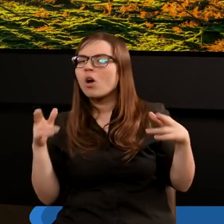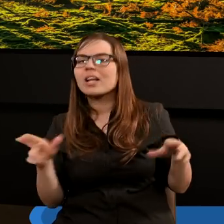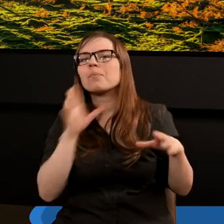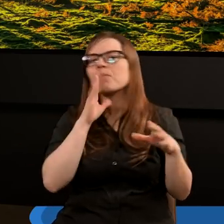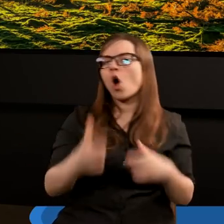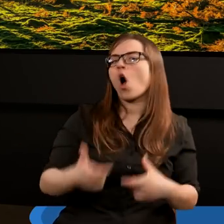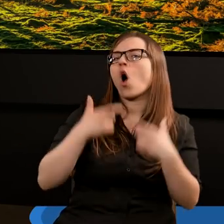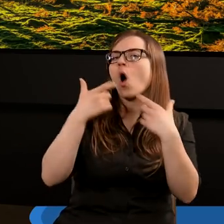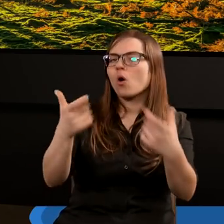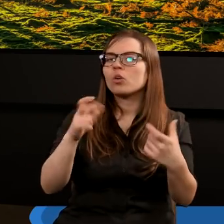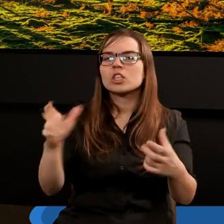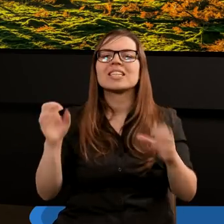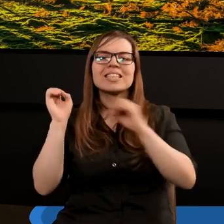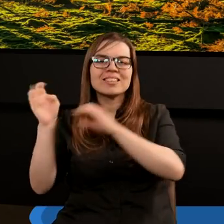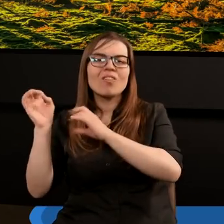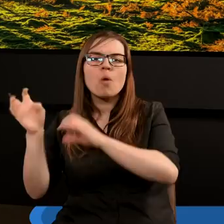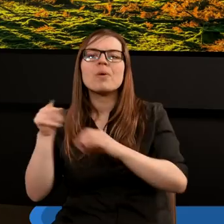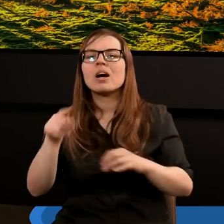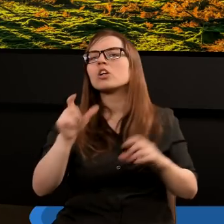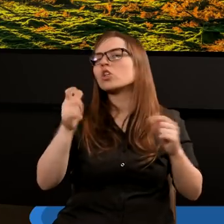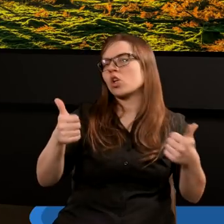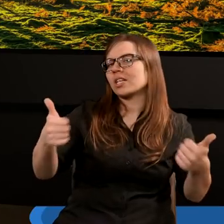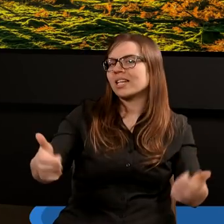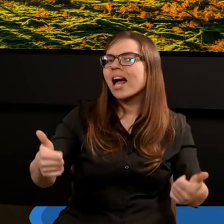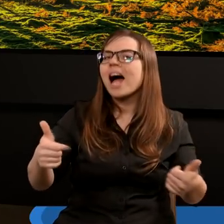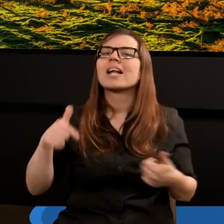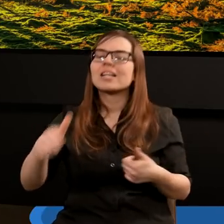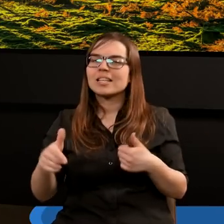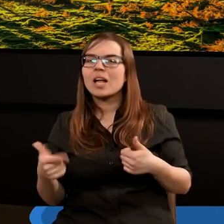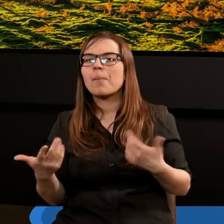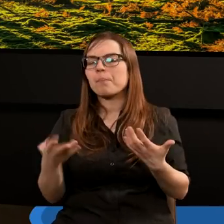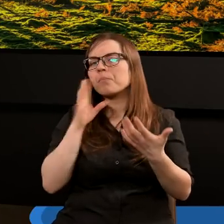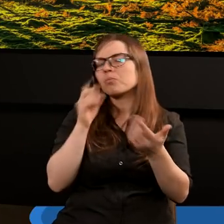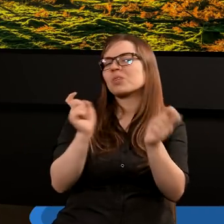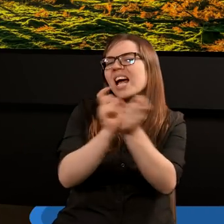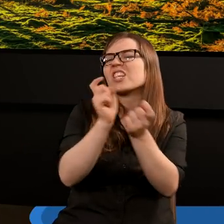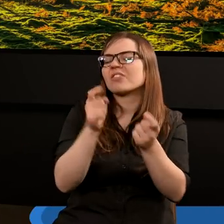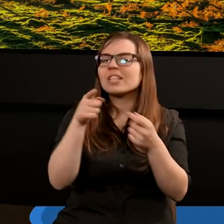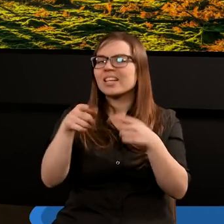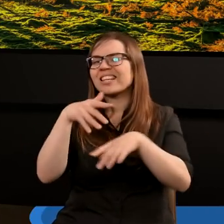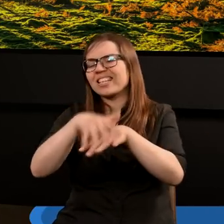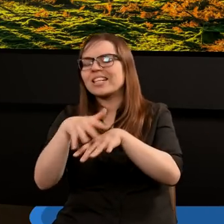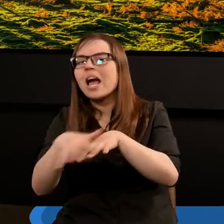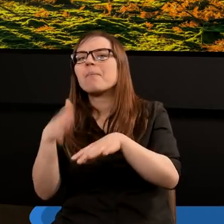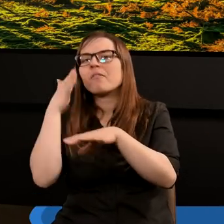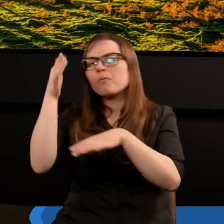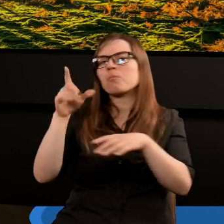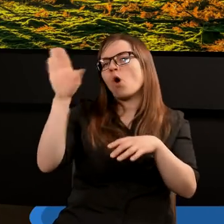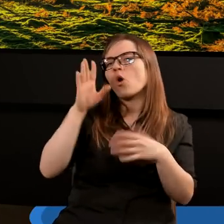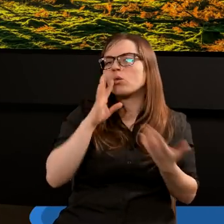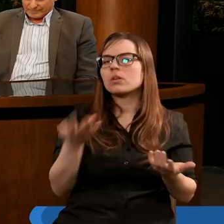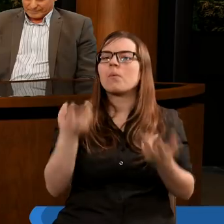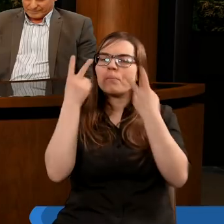ogłoszeniem, czy informacją o tym, co się stanie z tym przeciwnikiem Bożym, z tym systemem przeciwnym